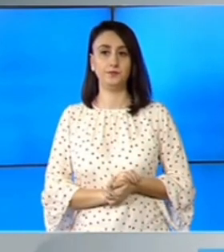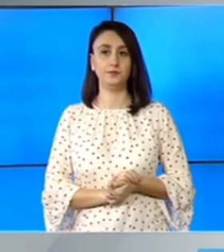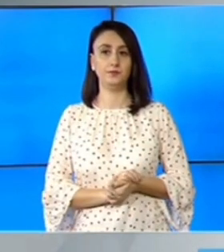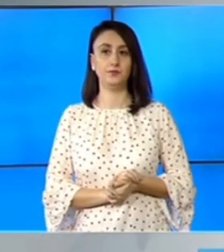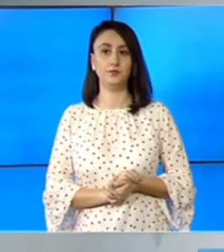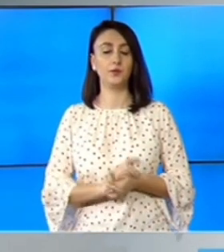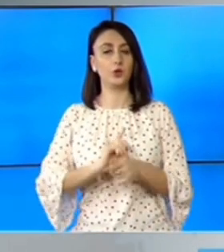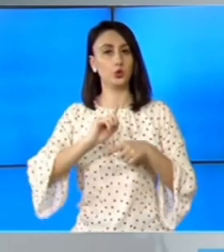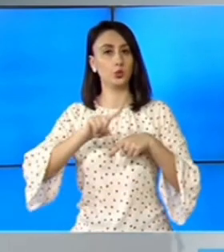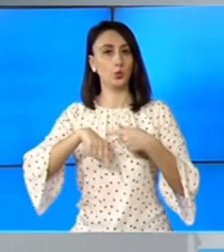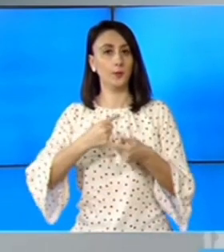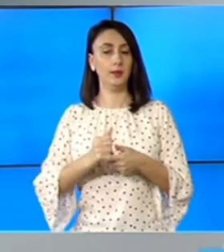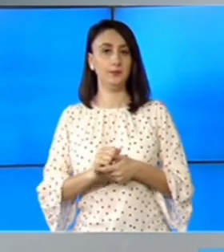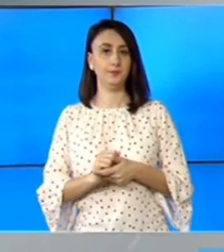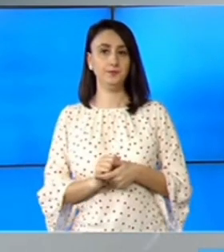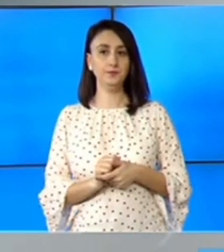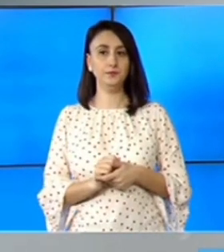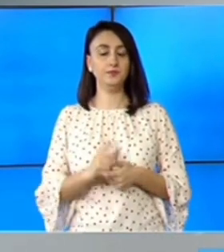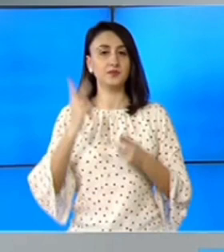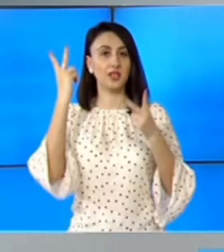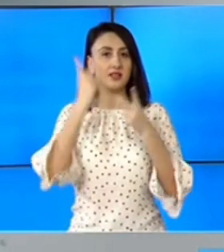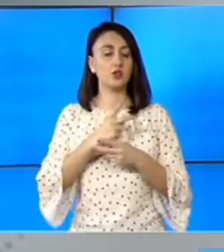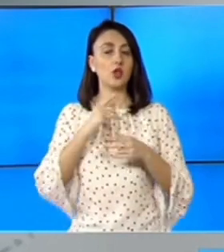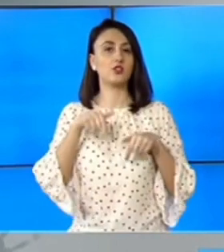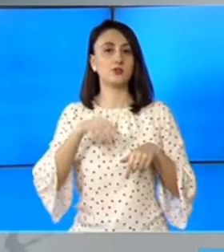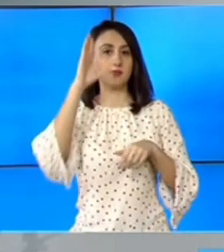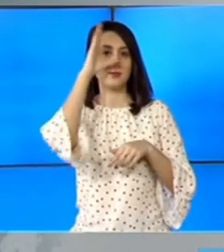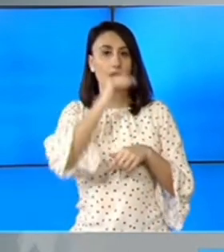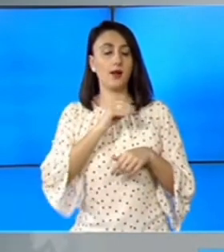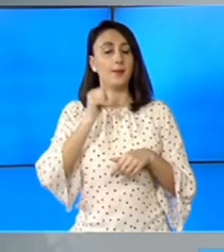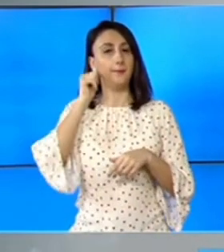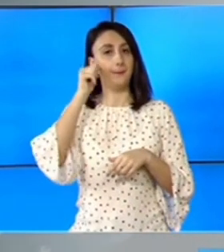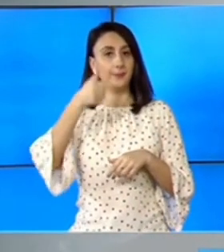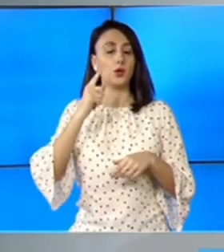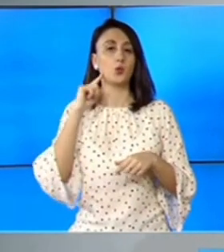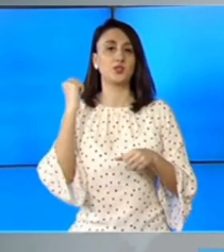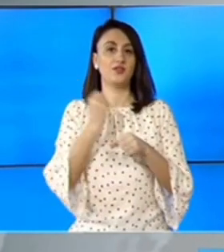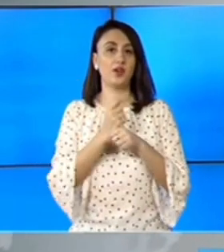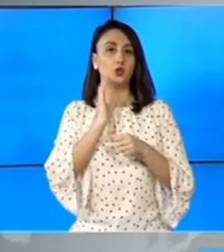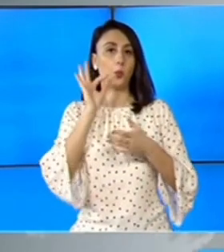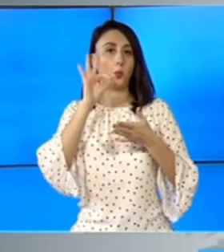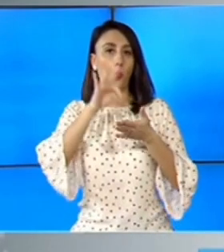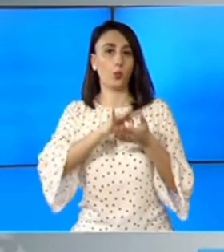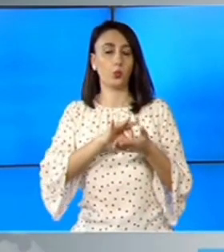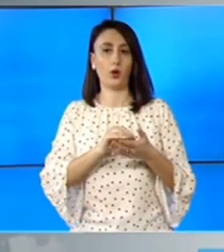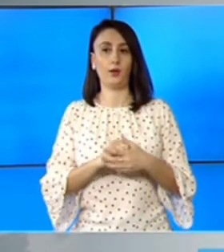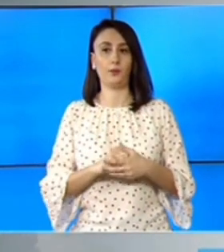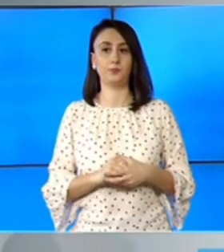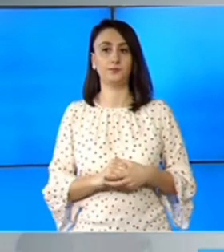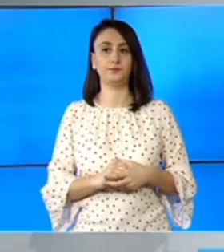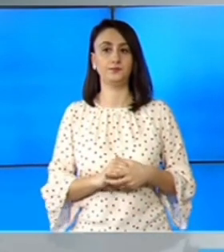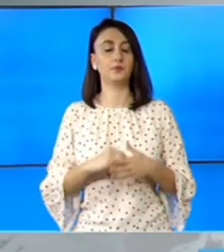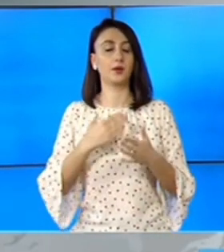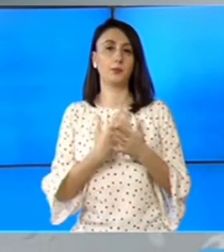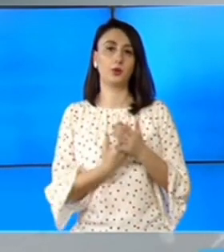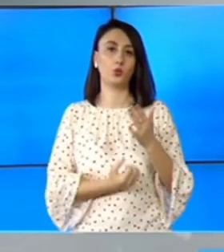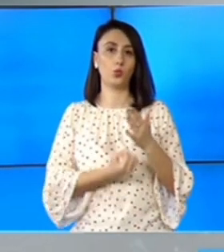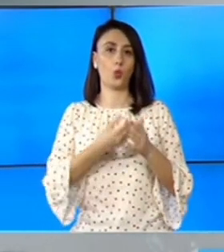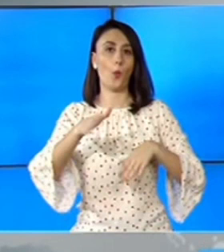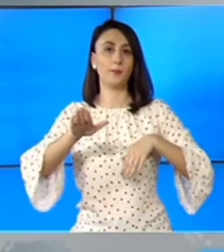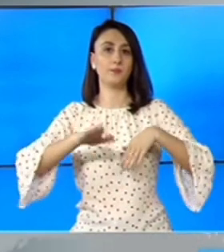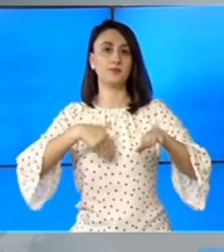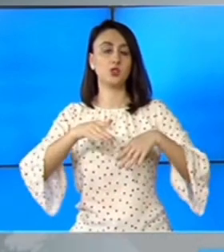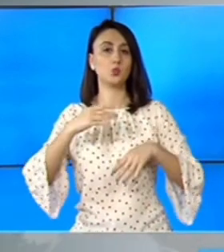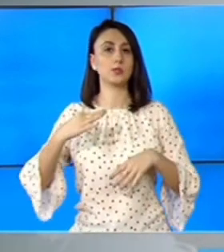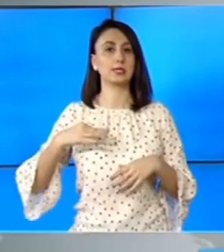Ca urmare a înțelegerii din această seară, mâine vom face o propunere pentru un nou Ministru